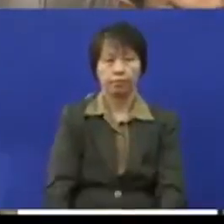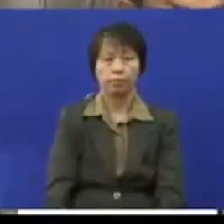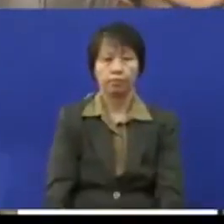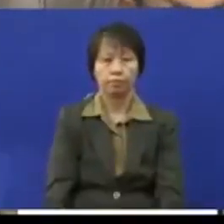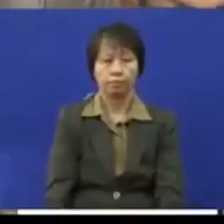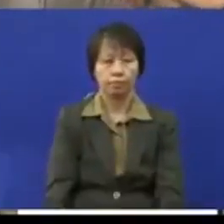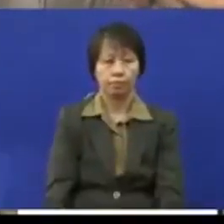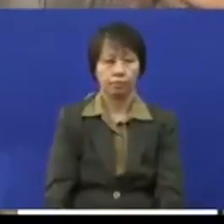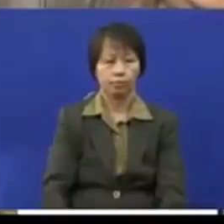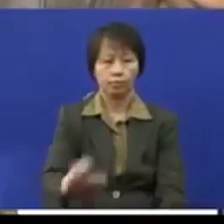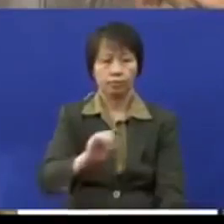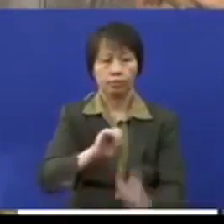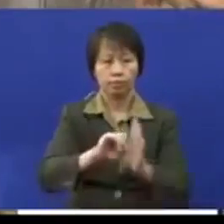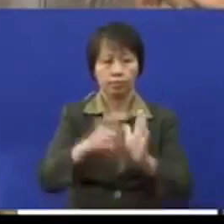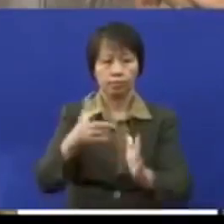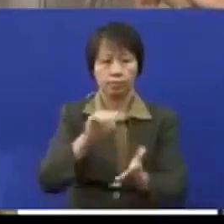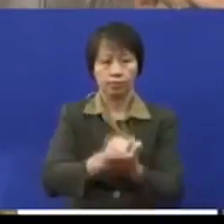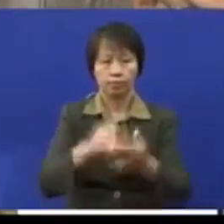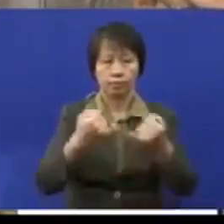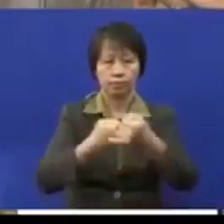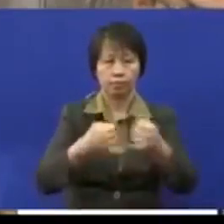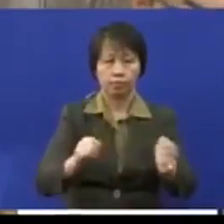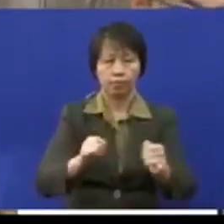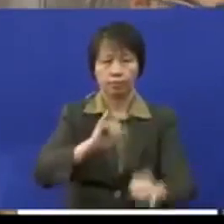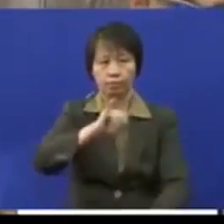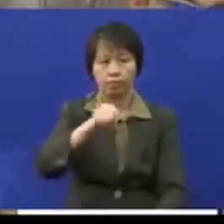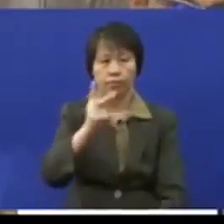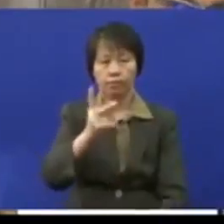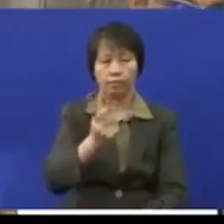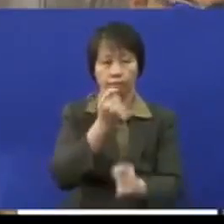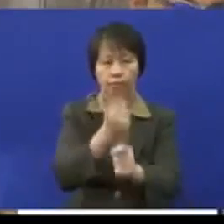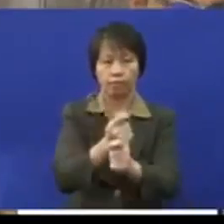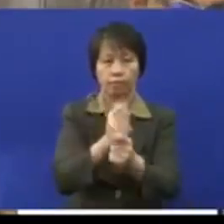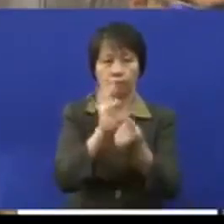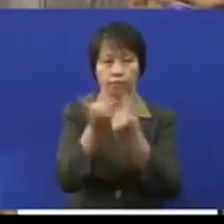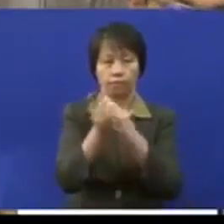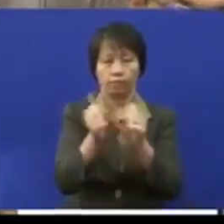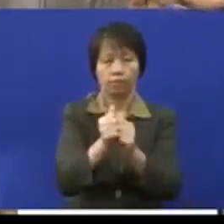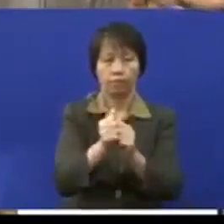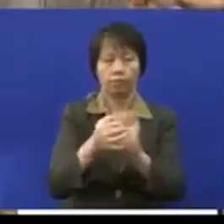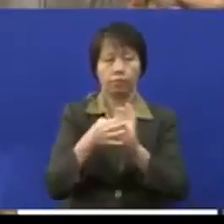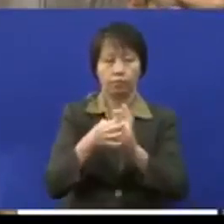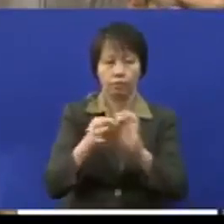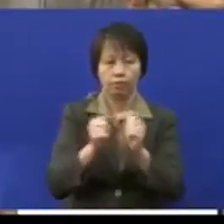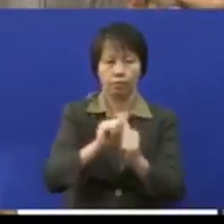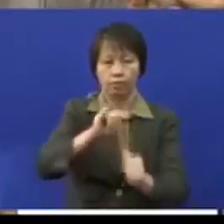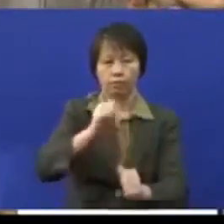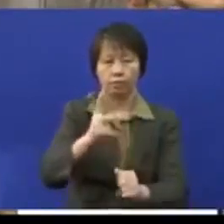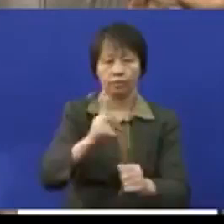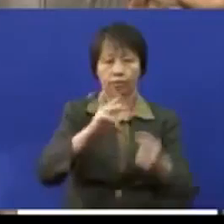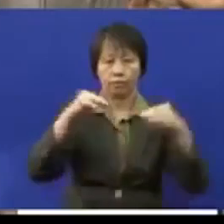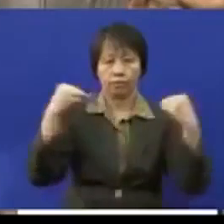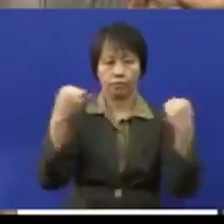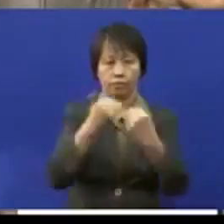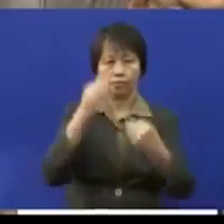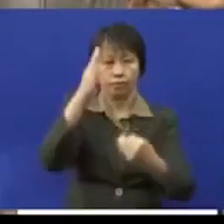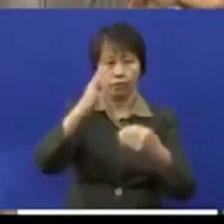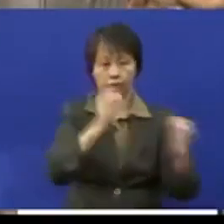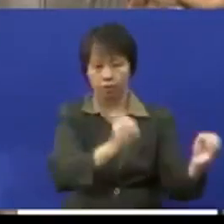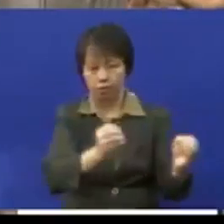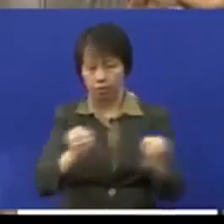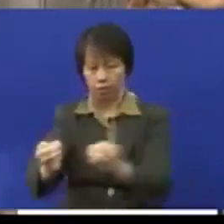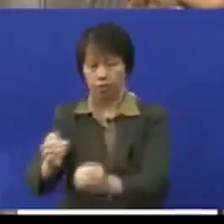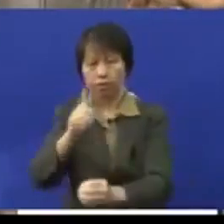selain daripada itu pihak jawatan kuasa tetap kebajikan dengan kerjasama jabatan kebajikan masyarakat akan menganjurkan